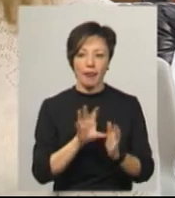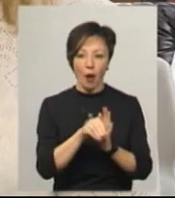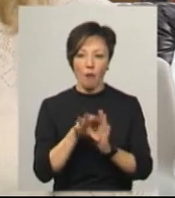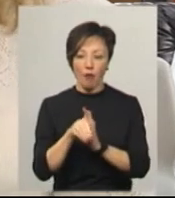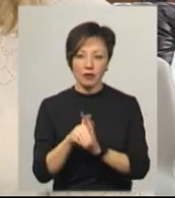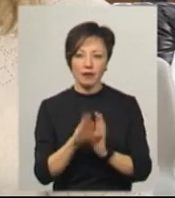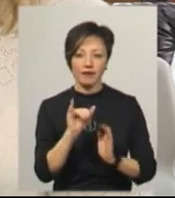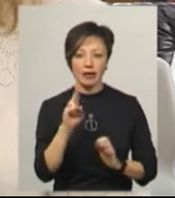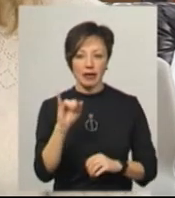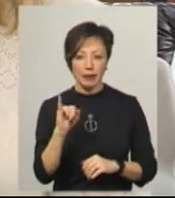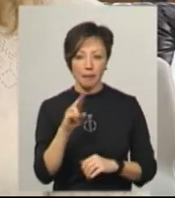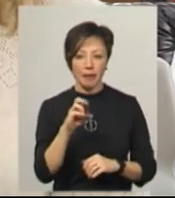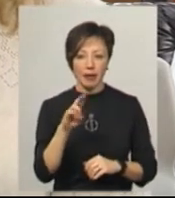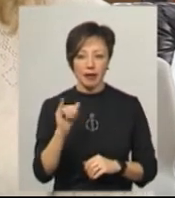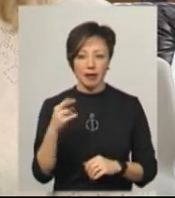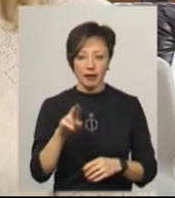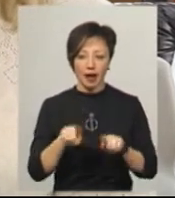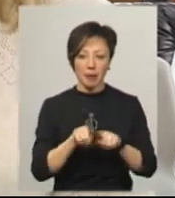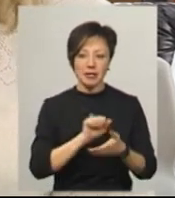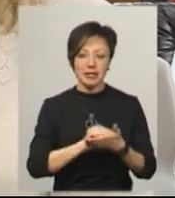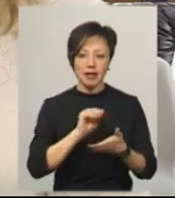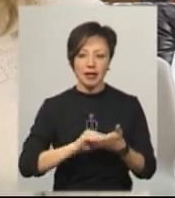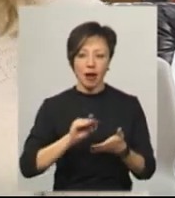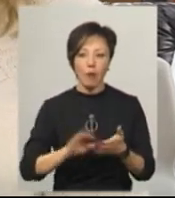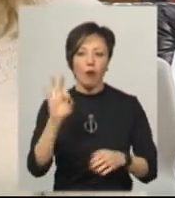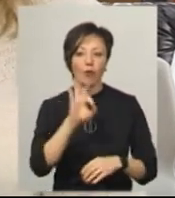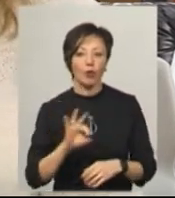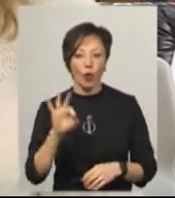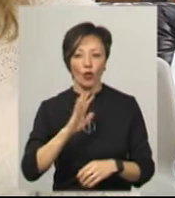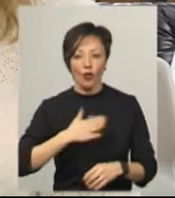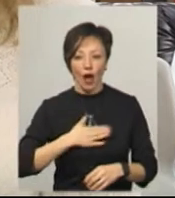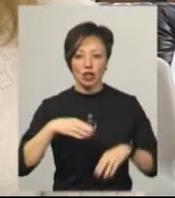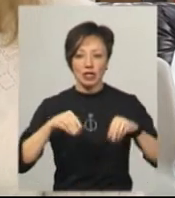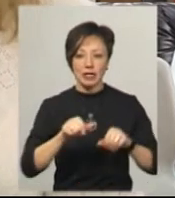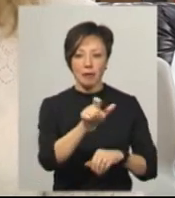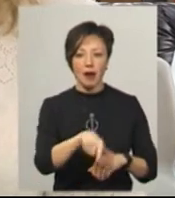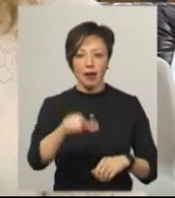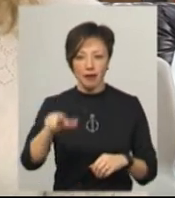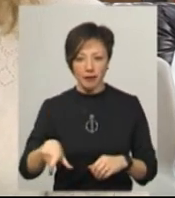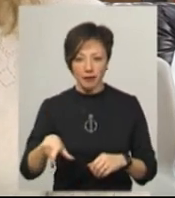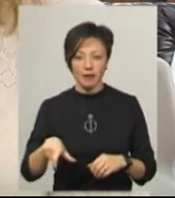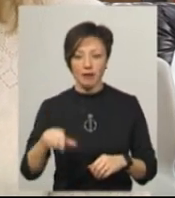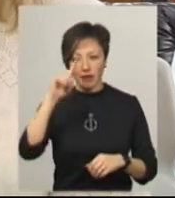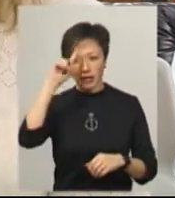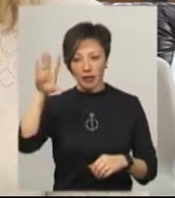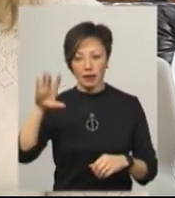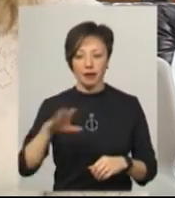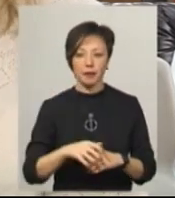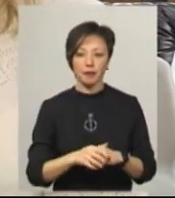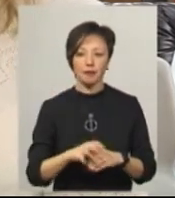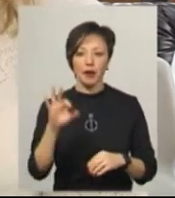вікіпедії такими статтями про наших земляків видатних,